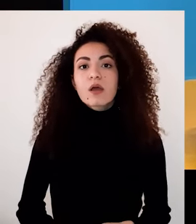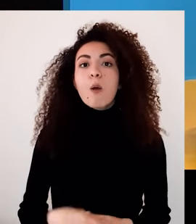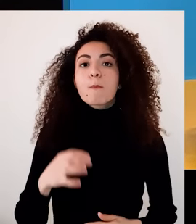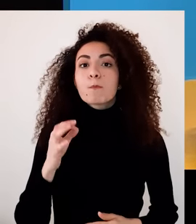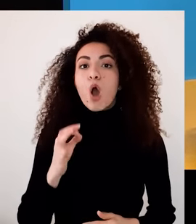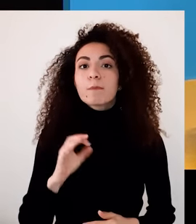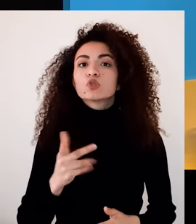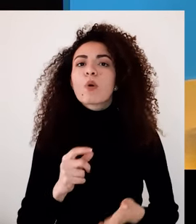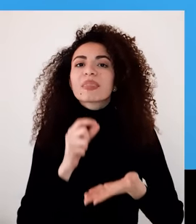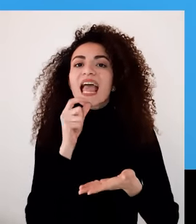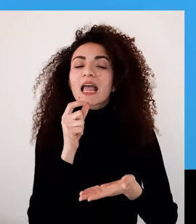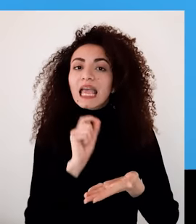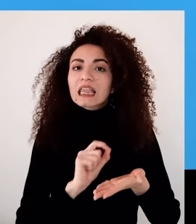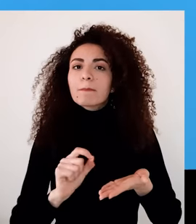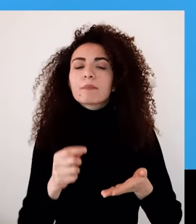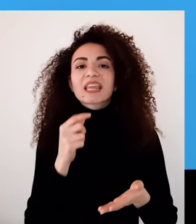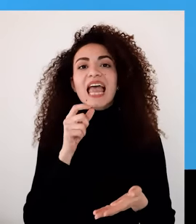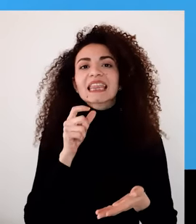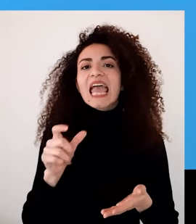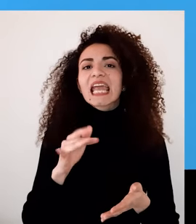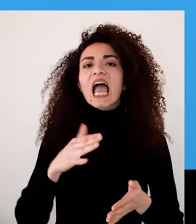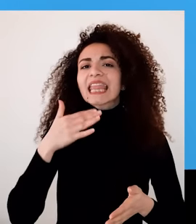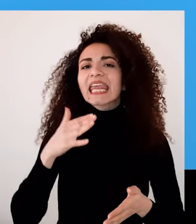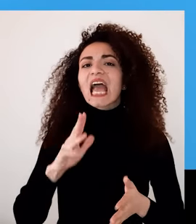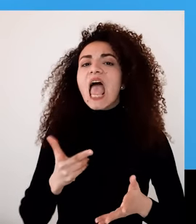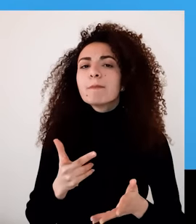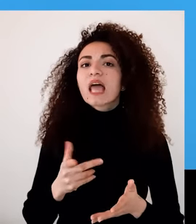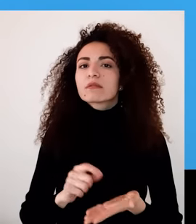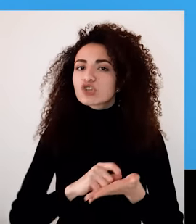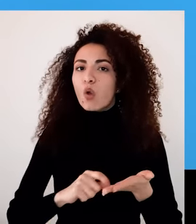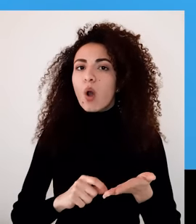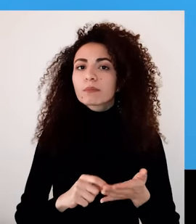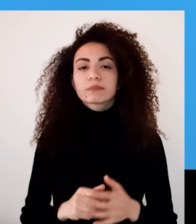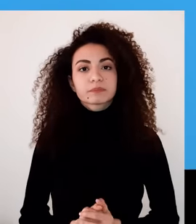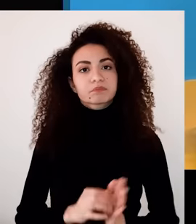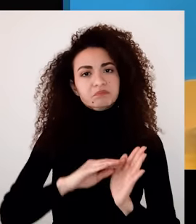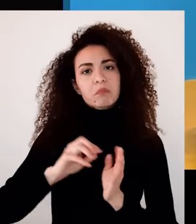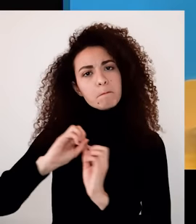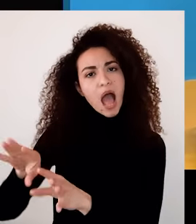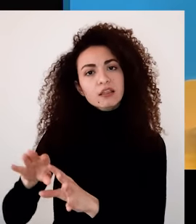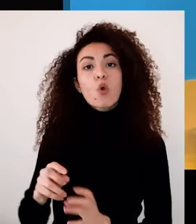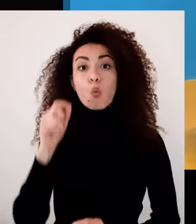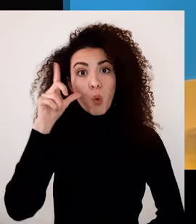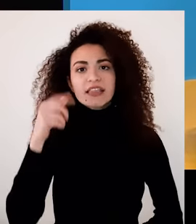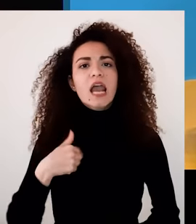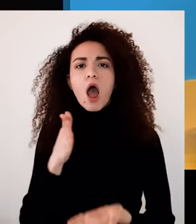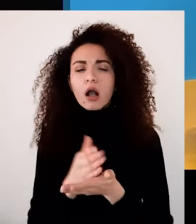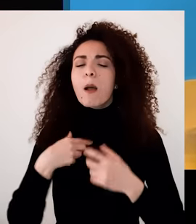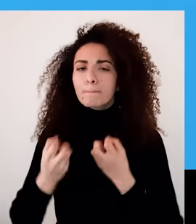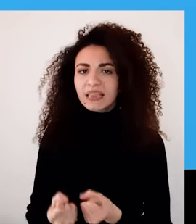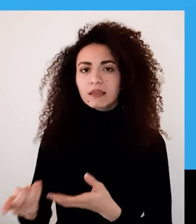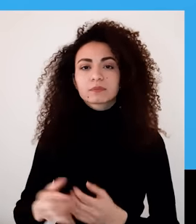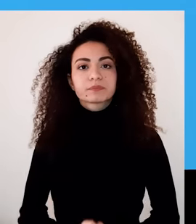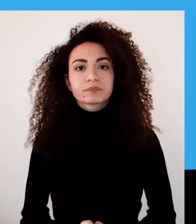مع تحديد المراجع مثلا تاريخ الشكوى الموضوع لمين أرسلت؟ نقاط القوة أو